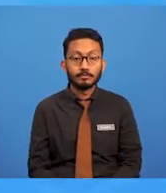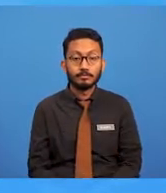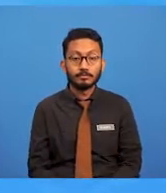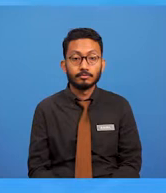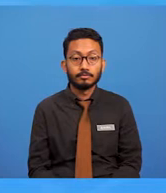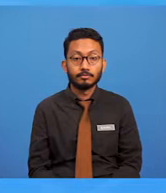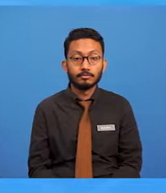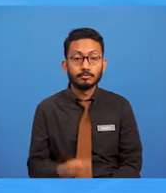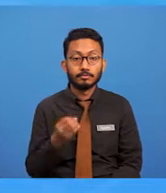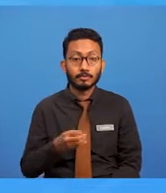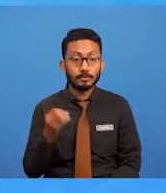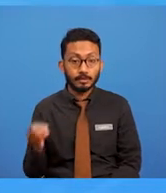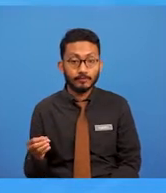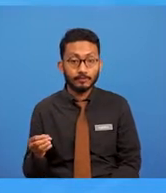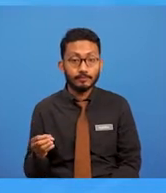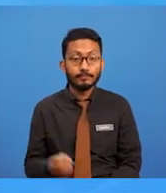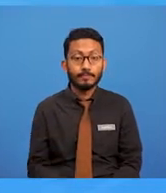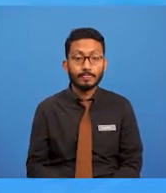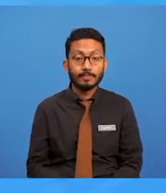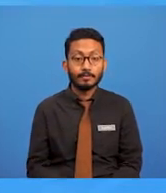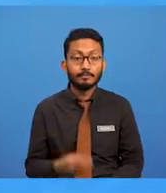dikenali sebagai vektor.